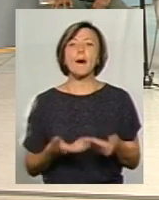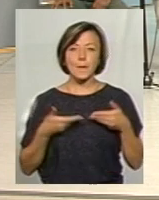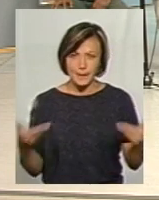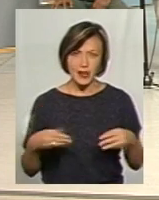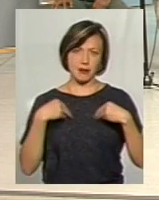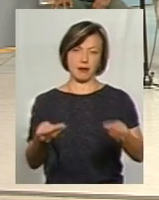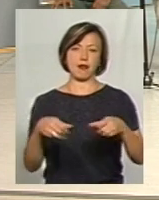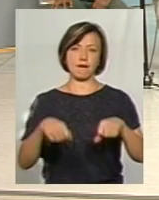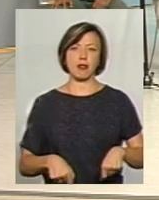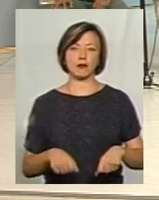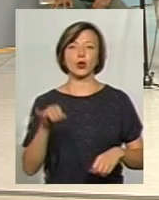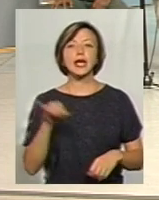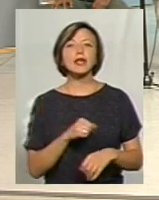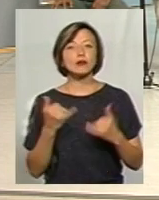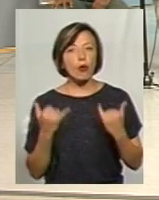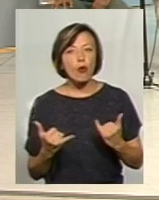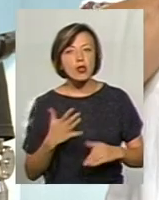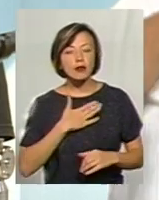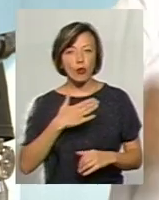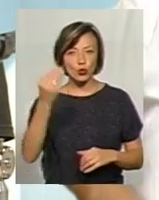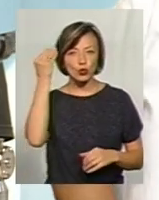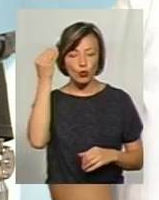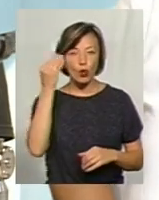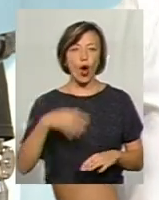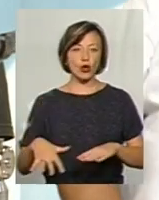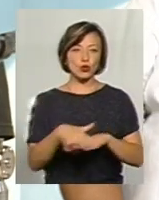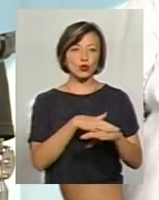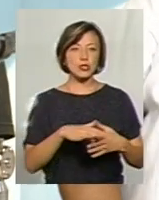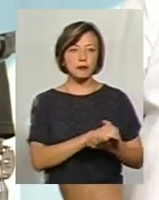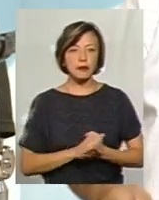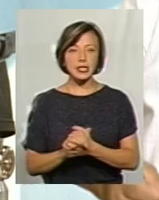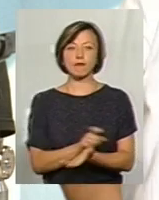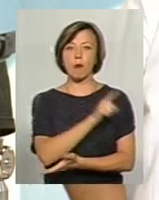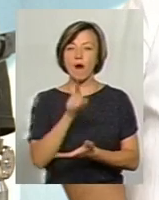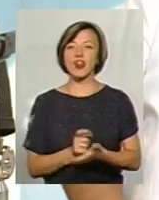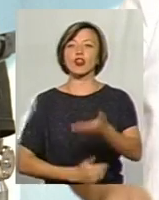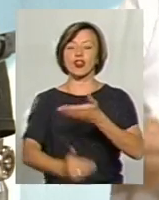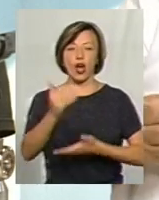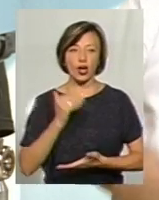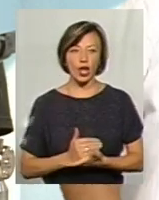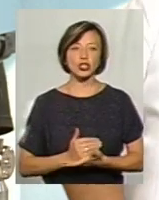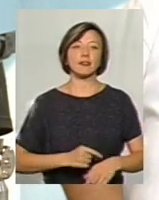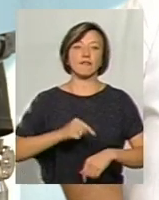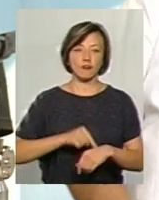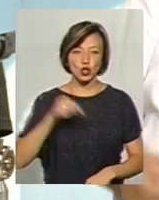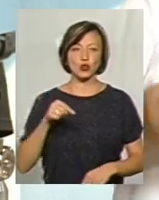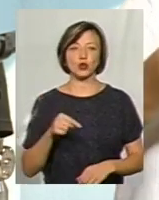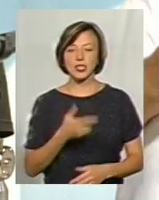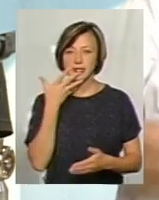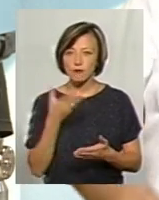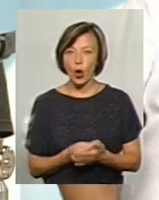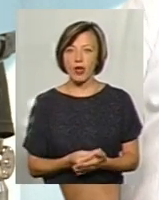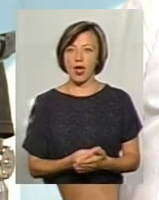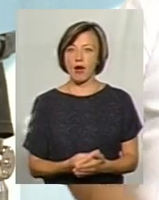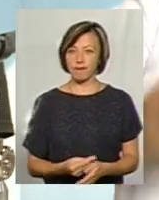дали владу. І сьогодні, на мою думку, суспільство повинно нарешті відчути своє